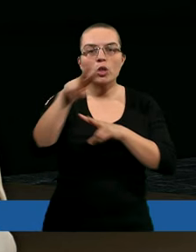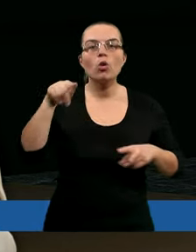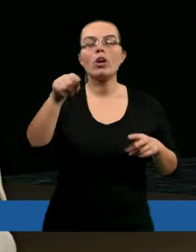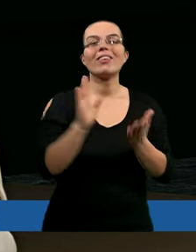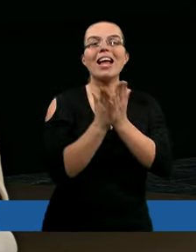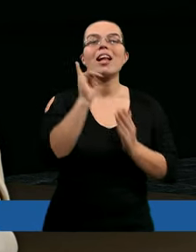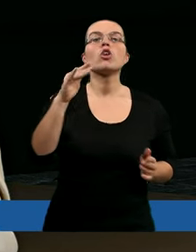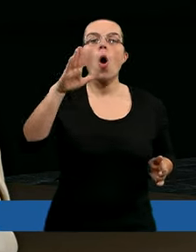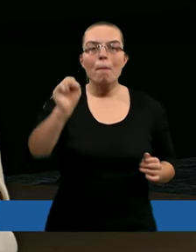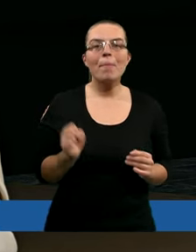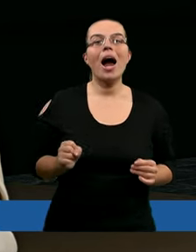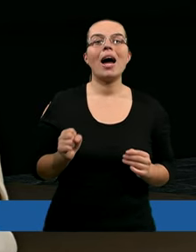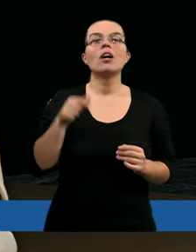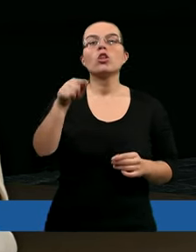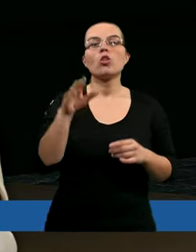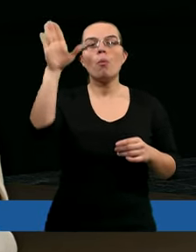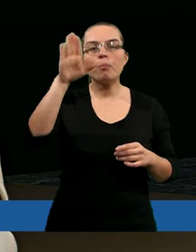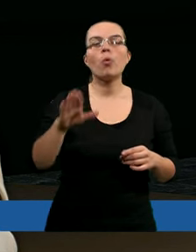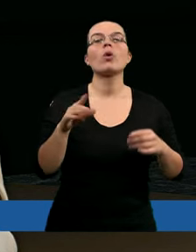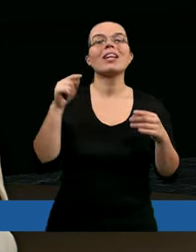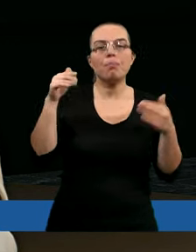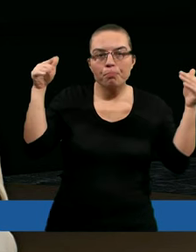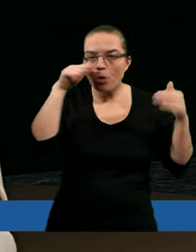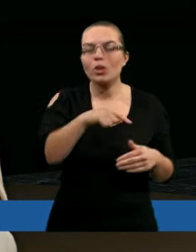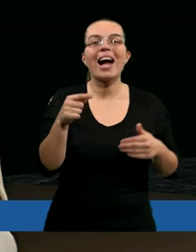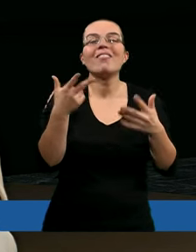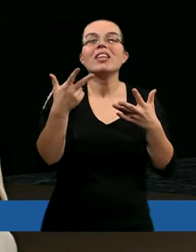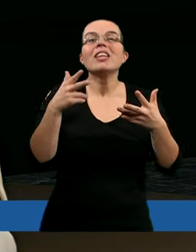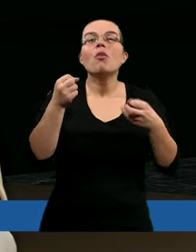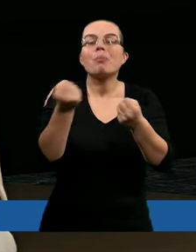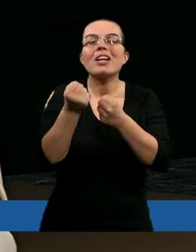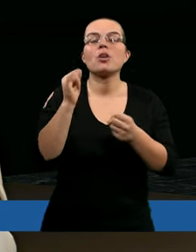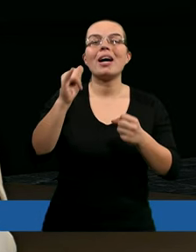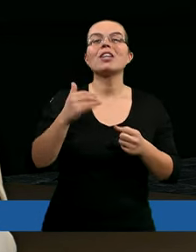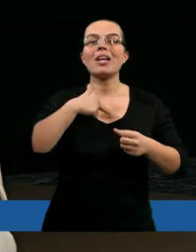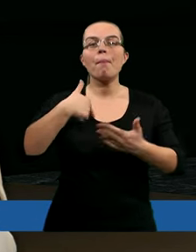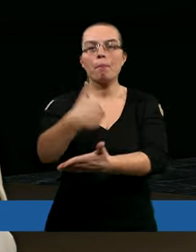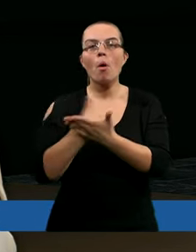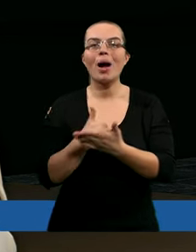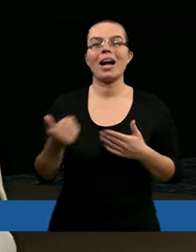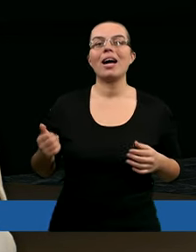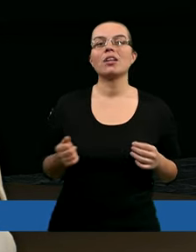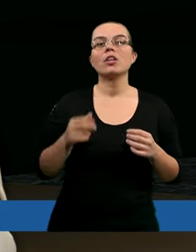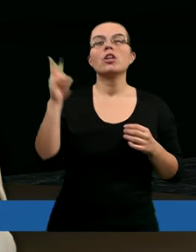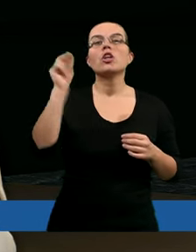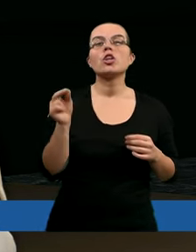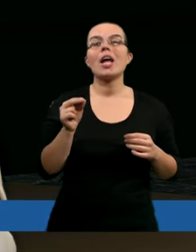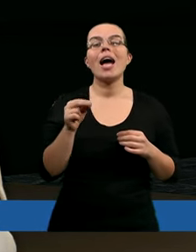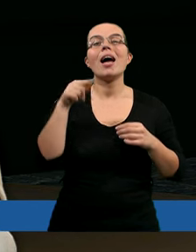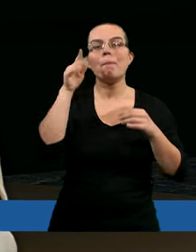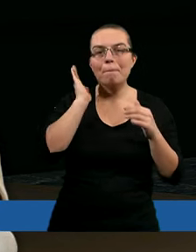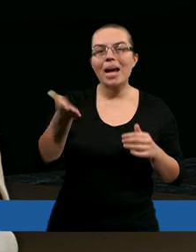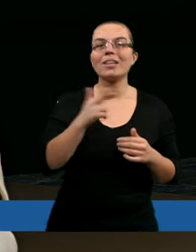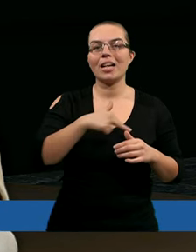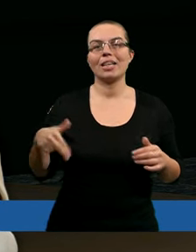historii Joba, to Job mógł pomyśleć, że już więcej nie wytrzyma. Czasami w naszym życiu też się może tak zdarzyć, że możemy powiedzieć, no to